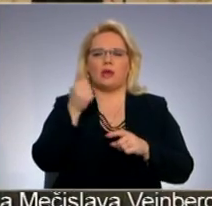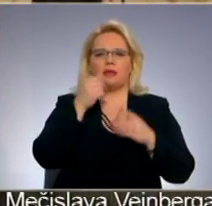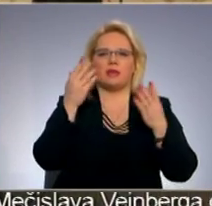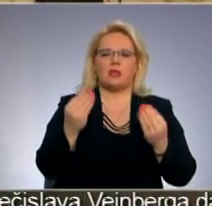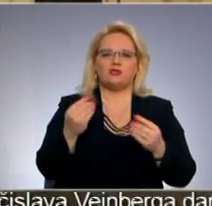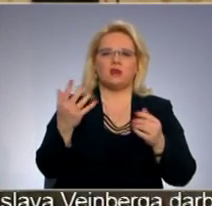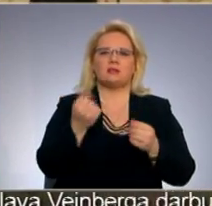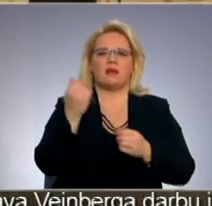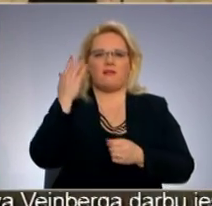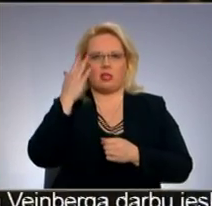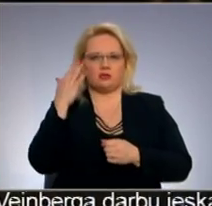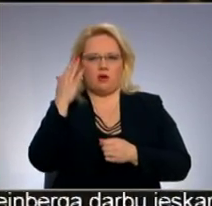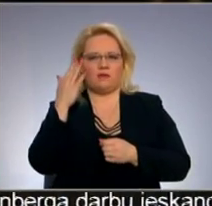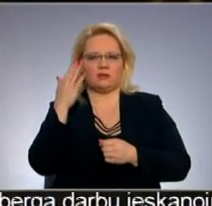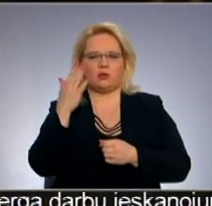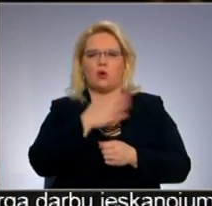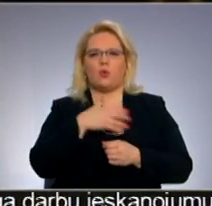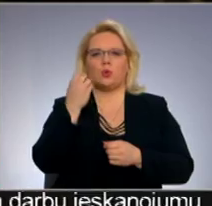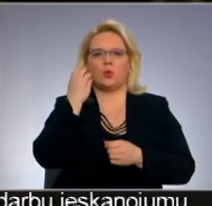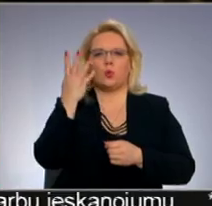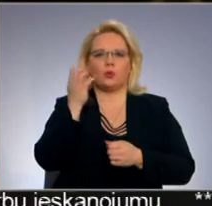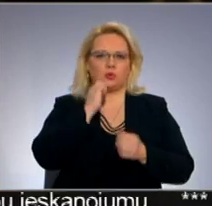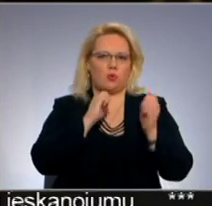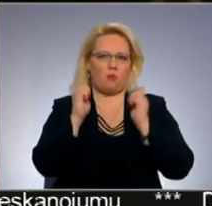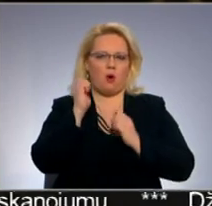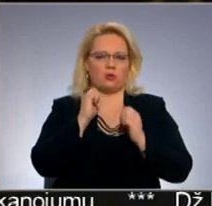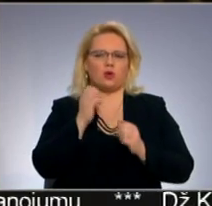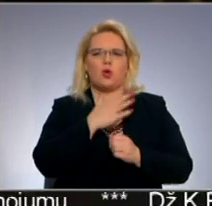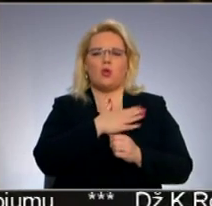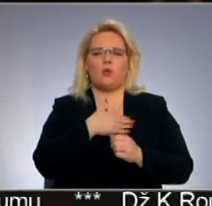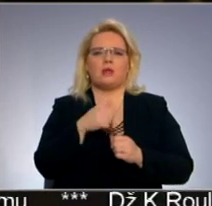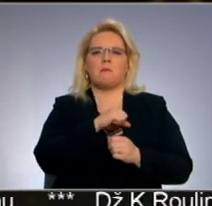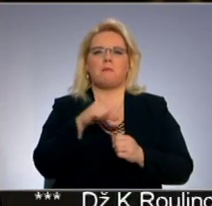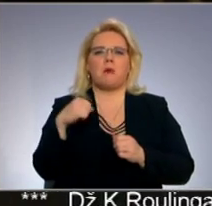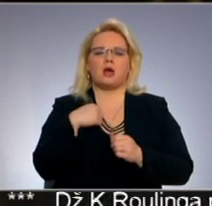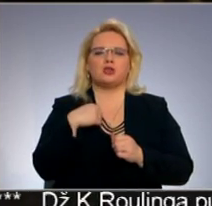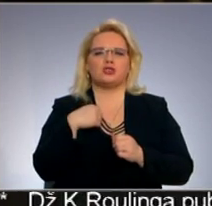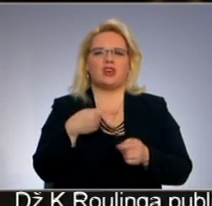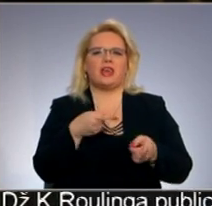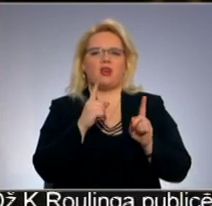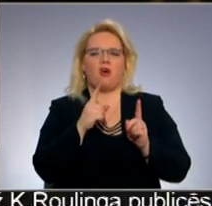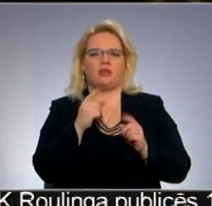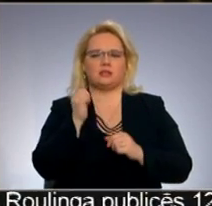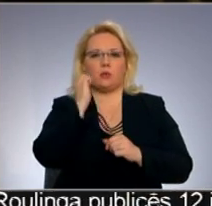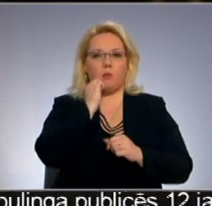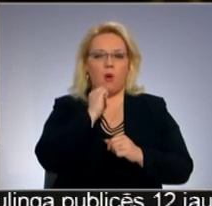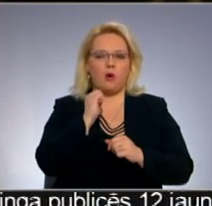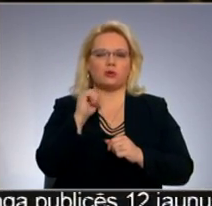filozofisko. Ļoti gudrs humors un ļoti pašironisks humors man tā šķiet, jo